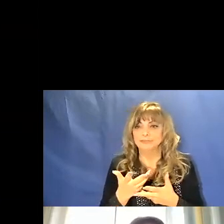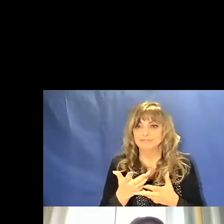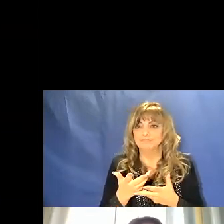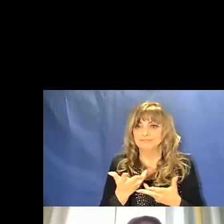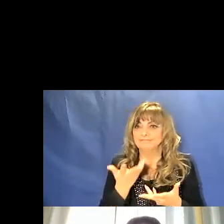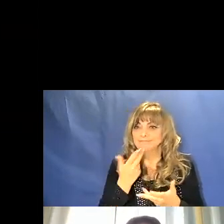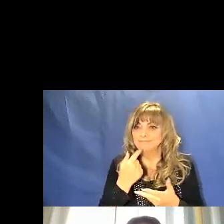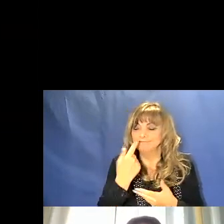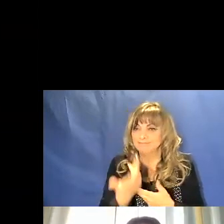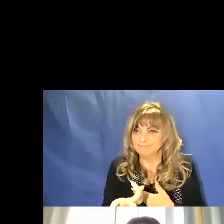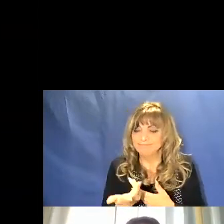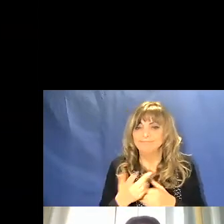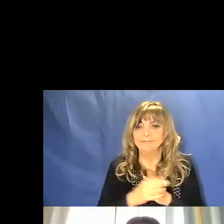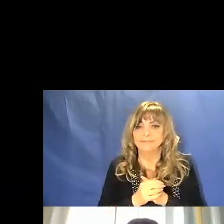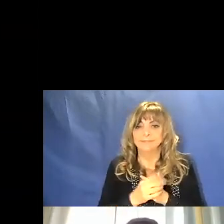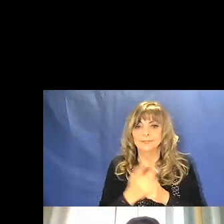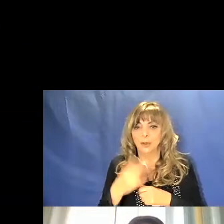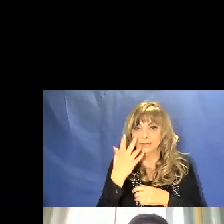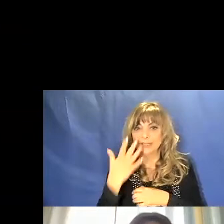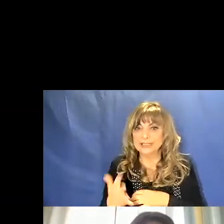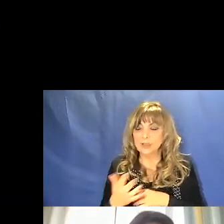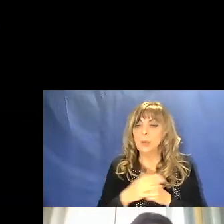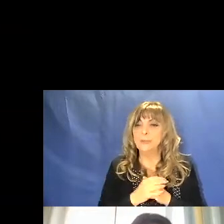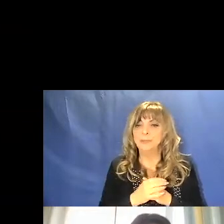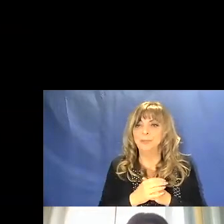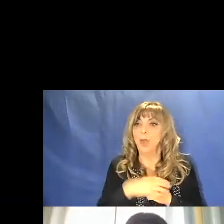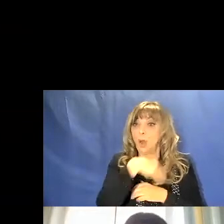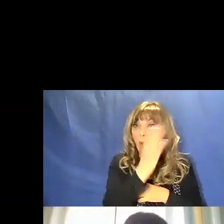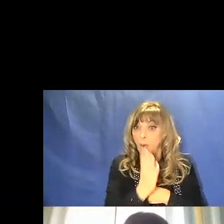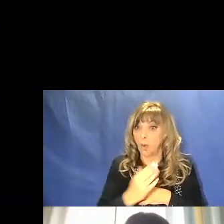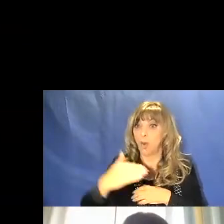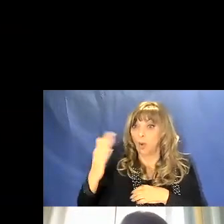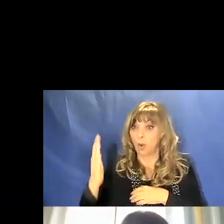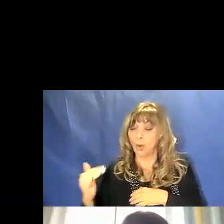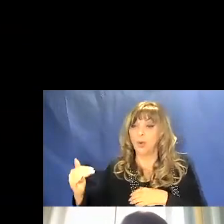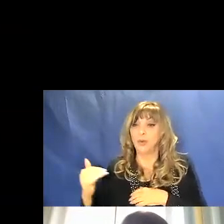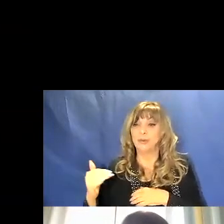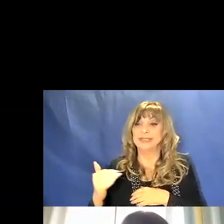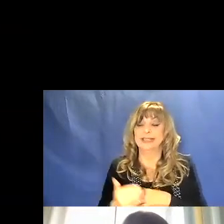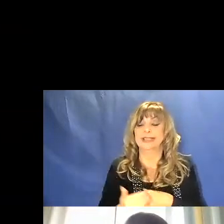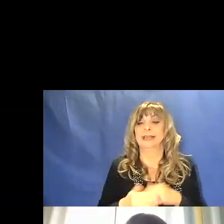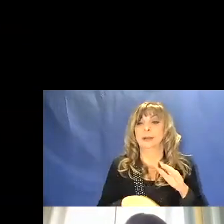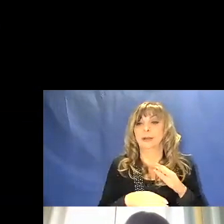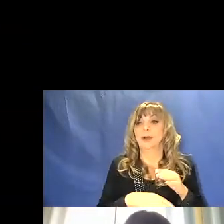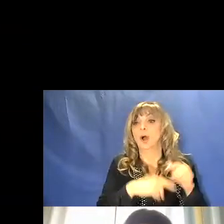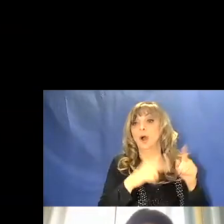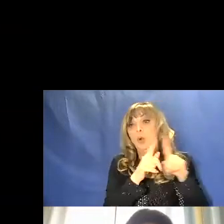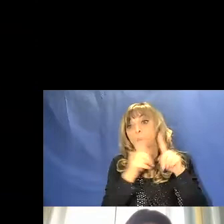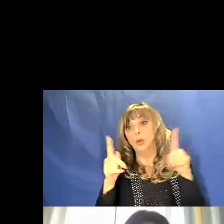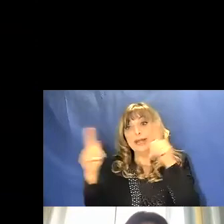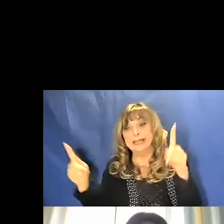noi abbiamo visto che quelle onde con lunghezza dai 700 ai